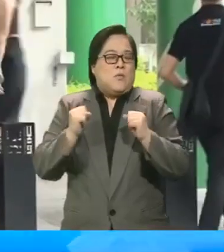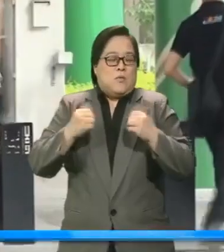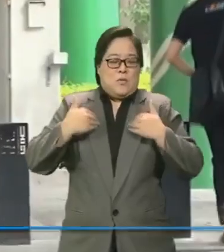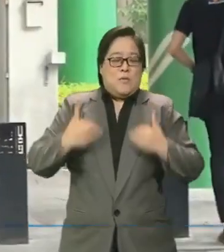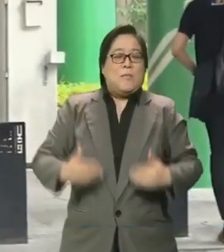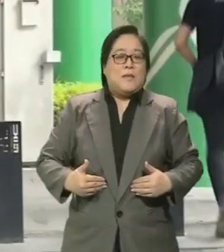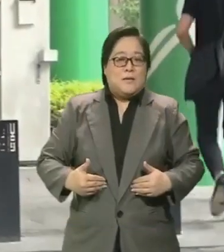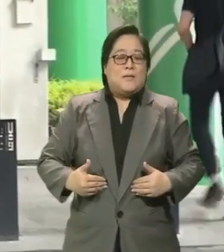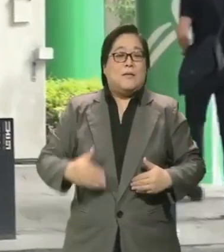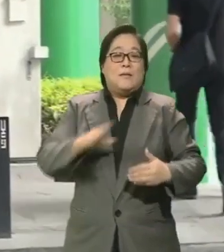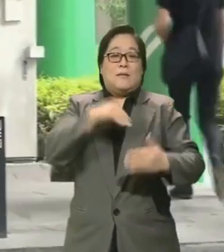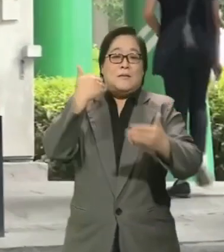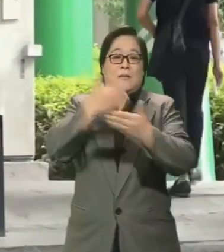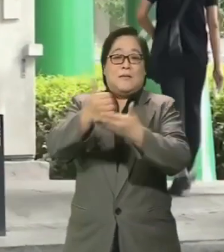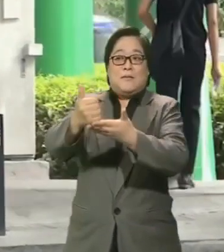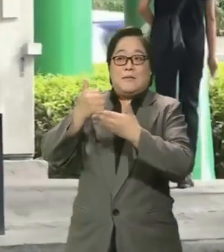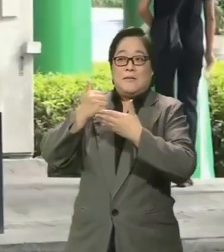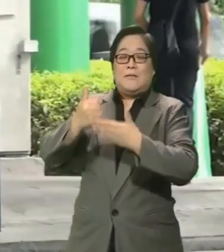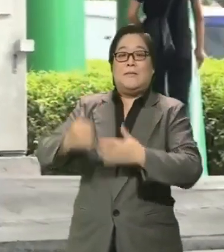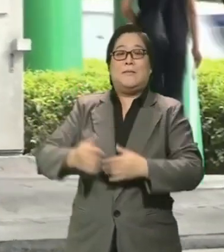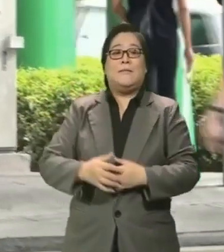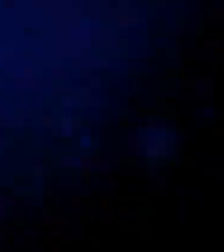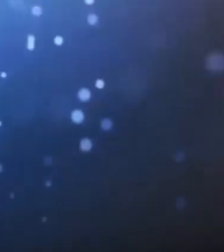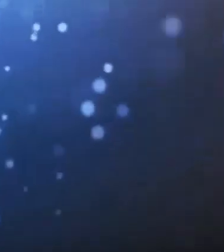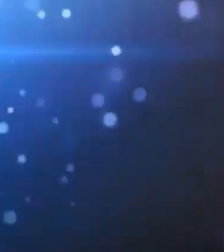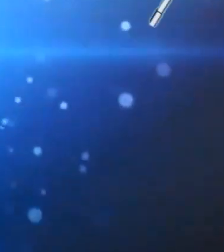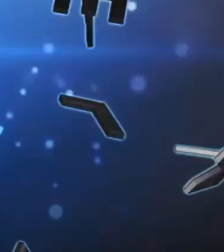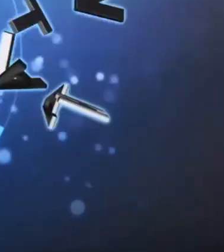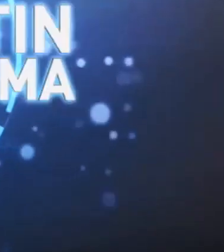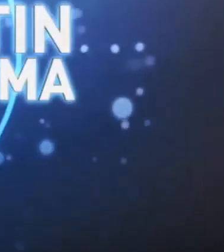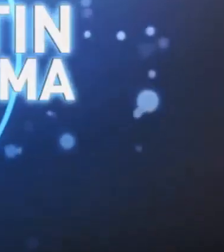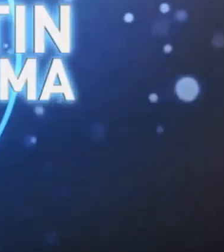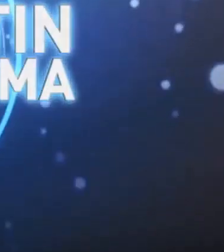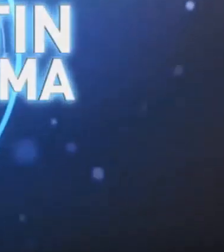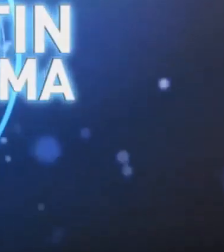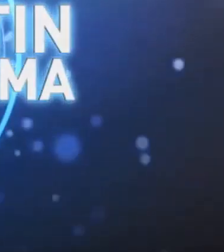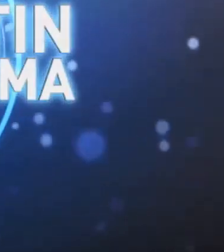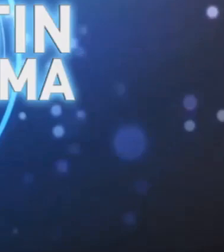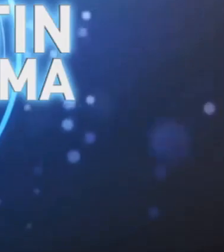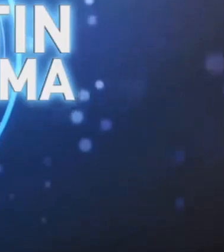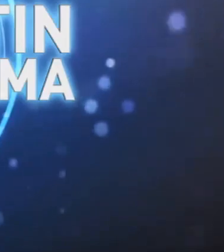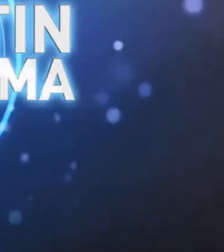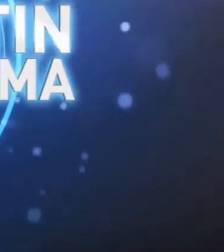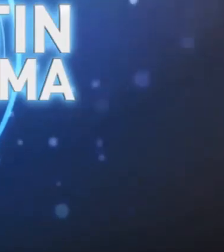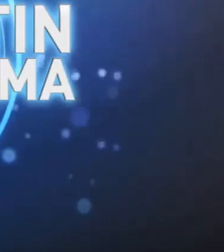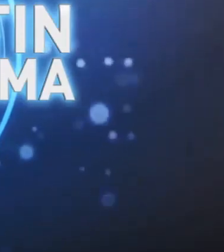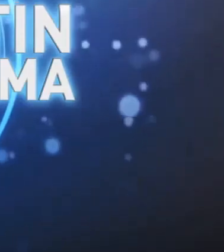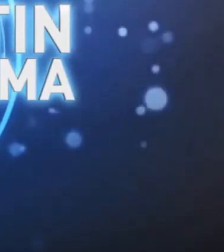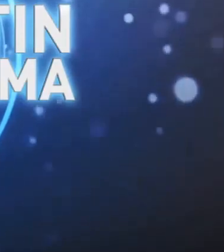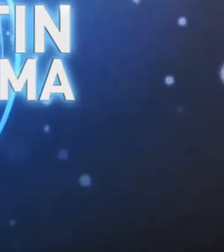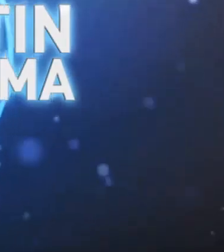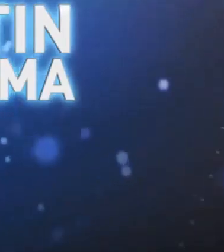pesakit sehingga bantuan tiba. Terima telah menonton!